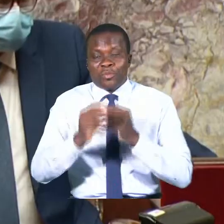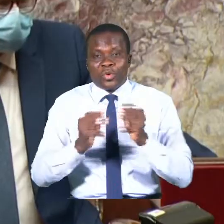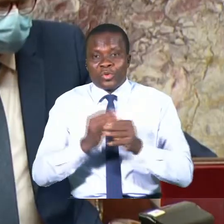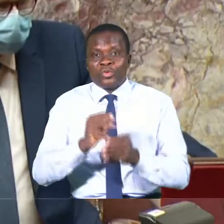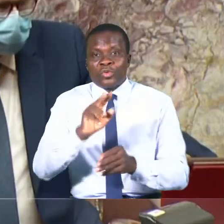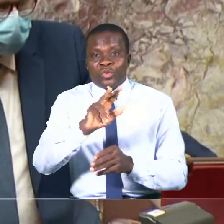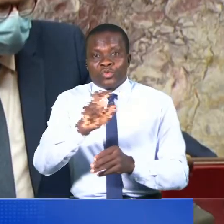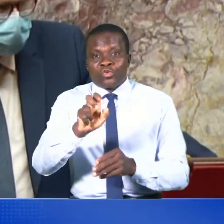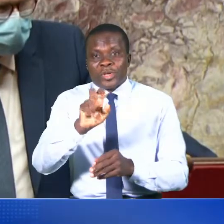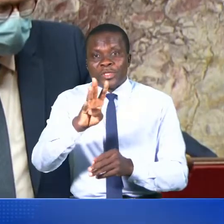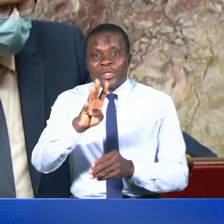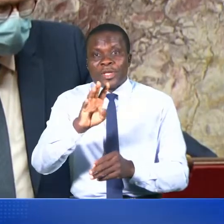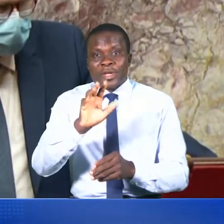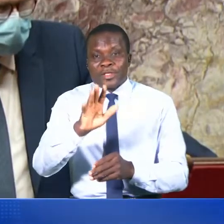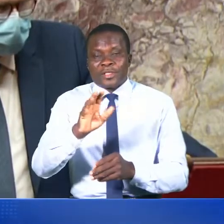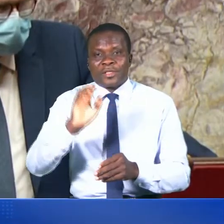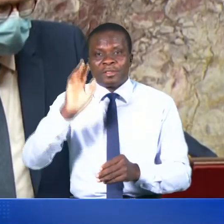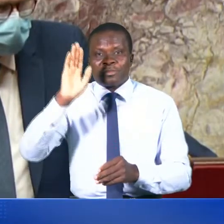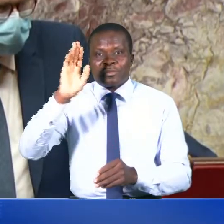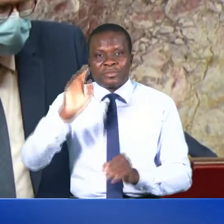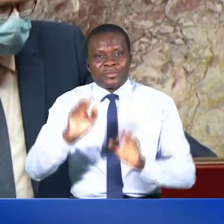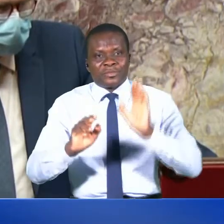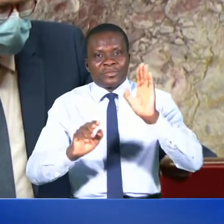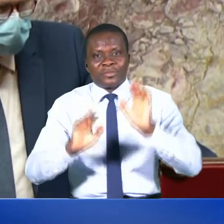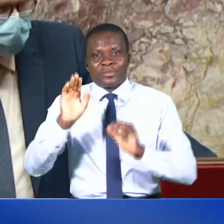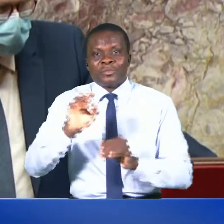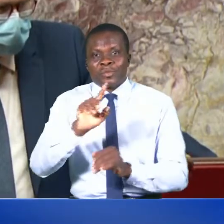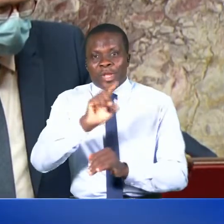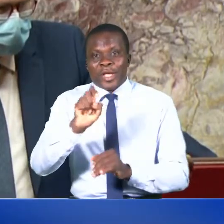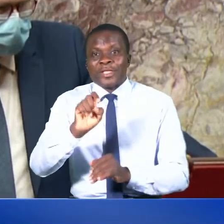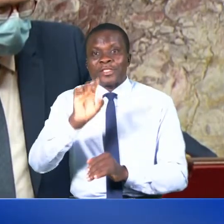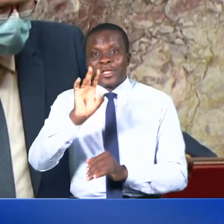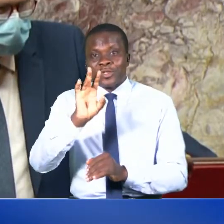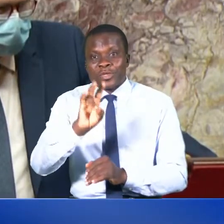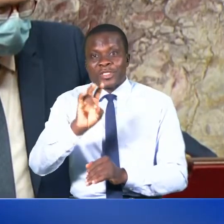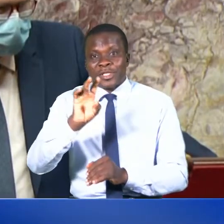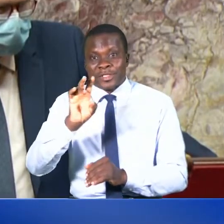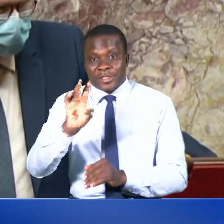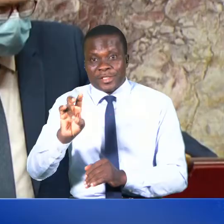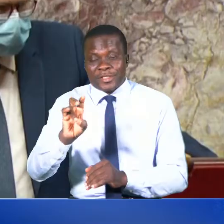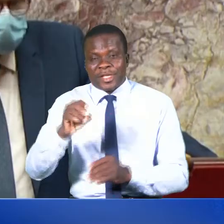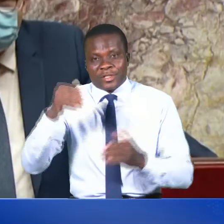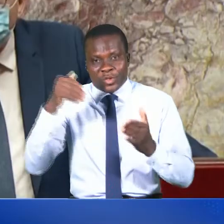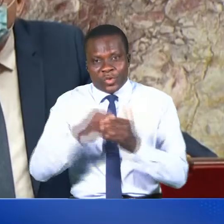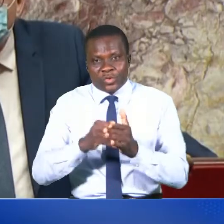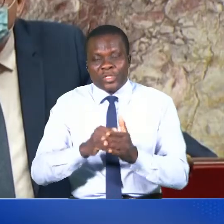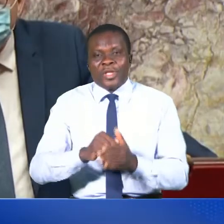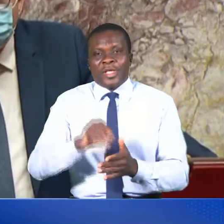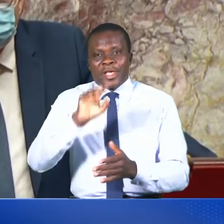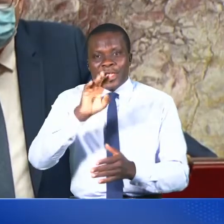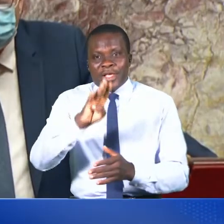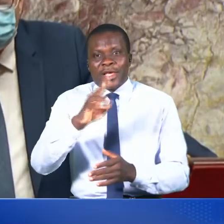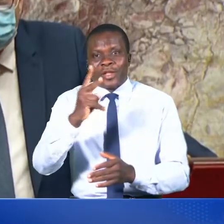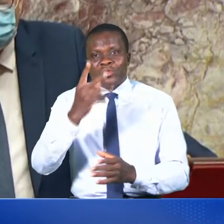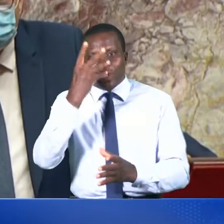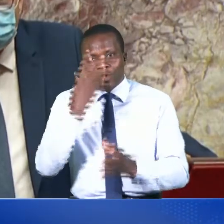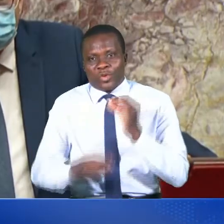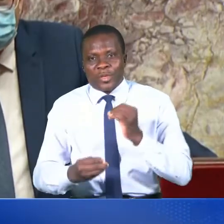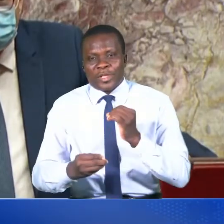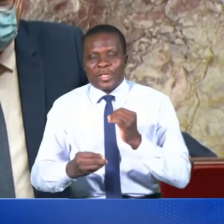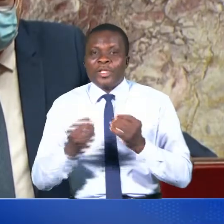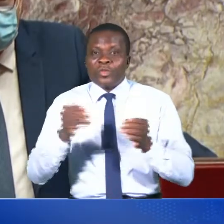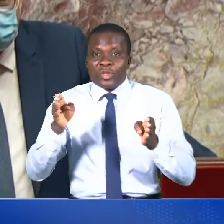345 voix pour, 177 contre et 43 abstentions. C'est l'expression du vote de l'Assemblée nationale